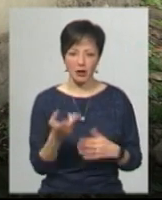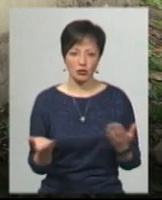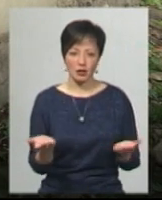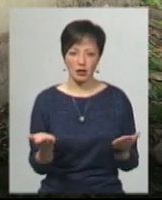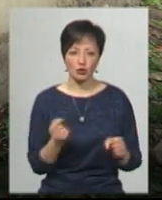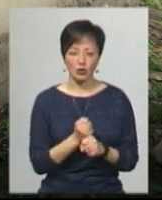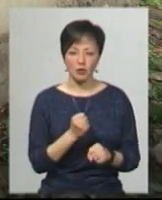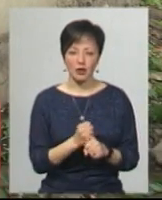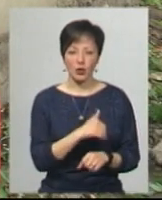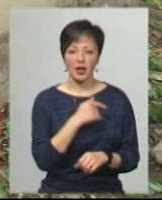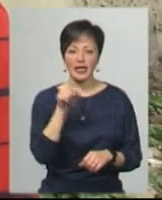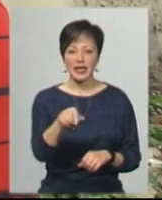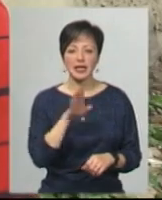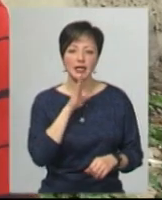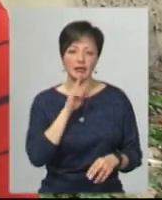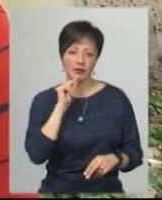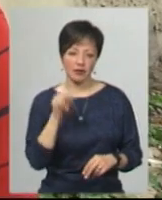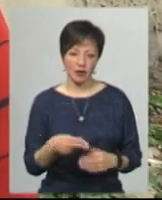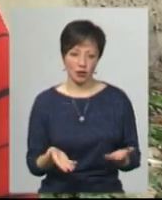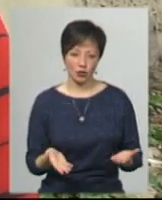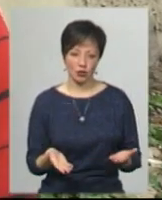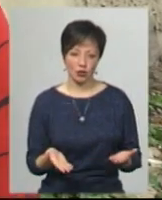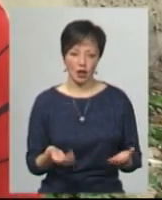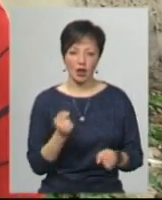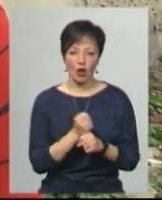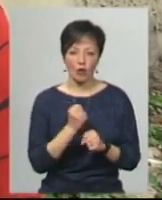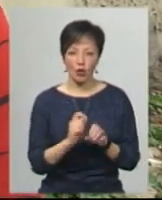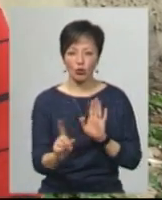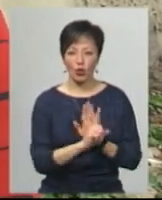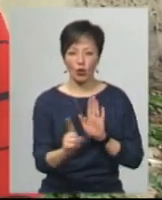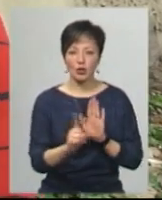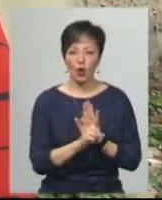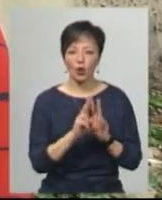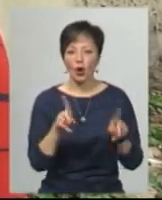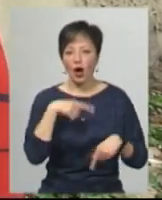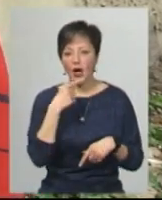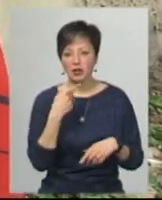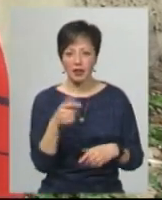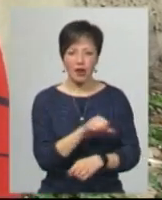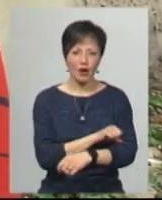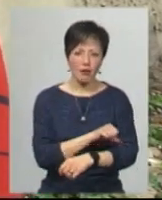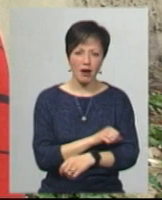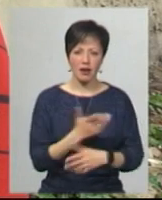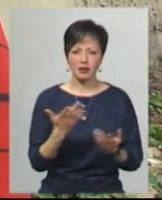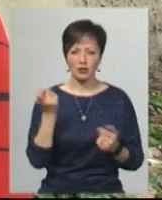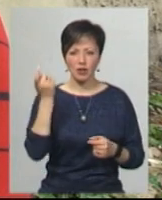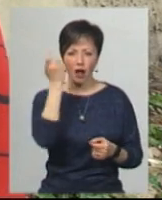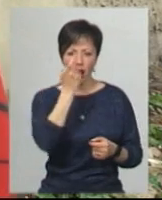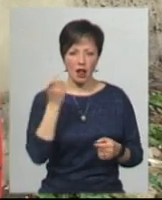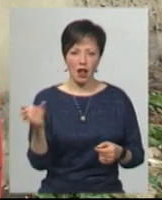зробити її винну. Вона на роботу ходила, хто там каже, що якась наркоманка, чи там